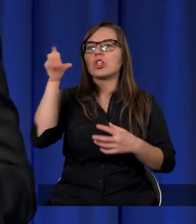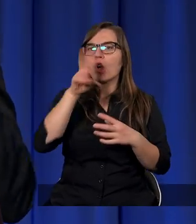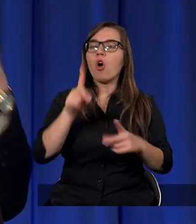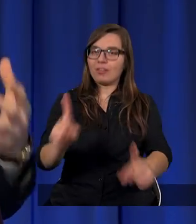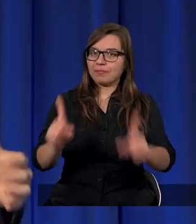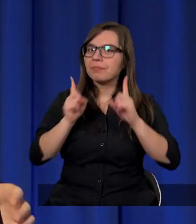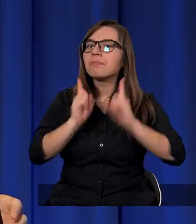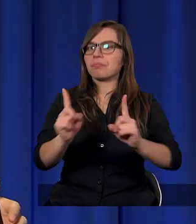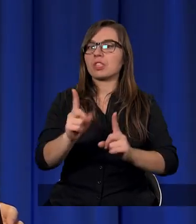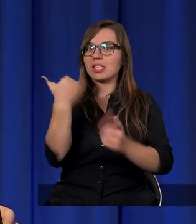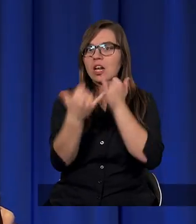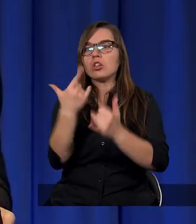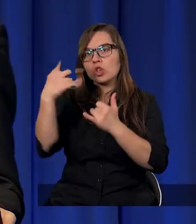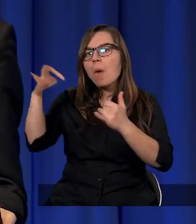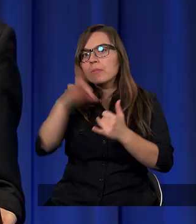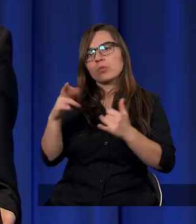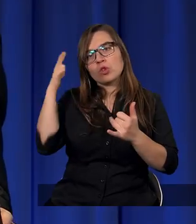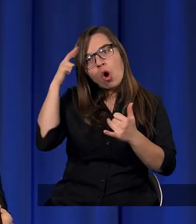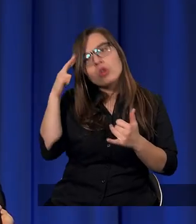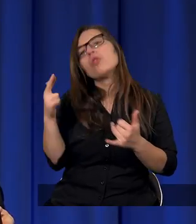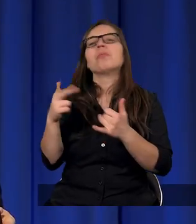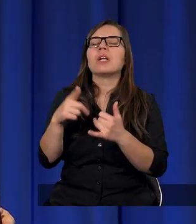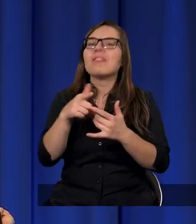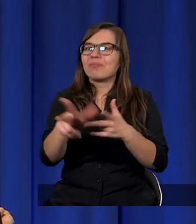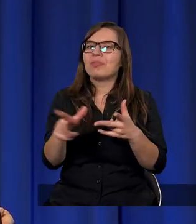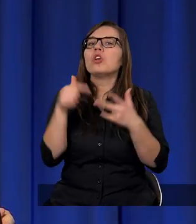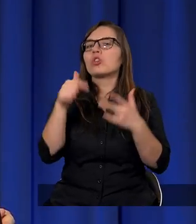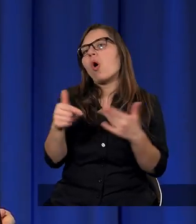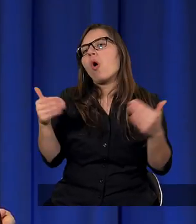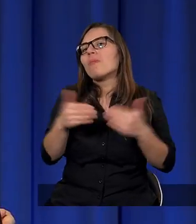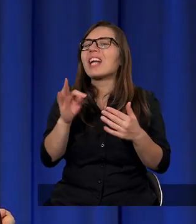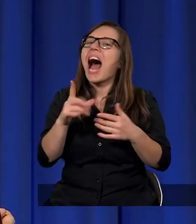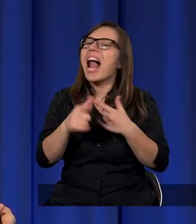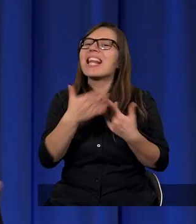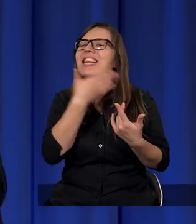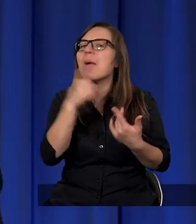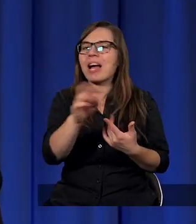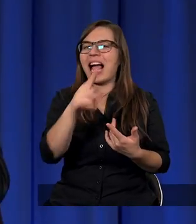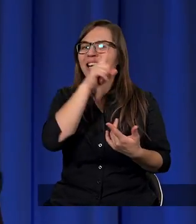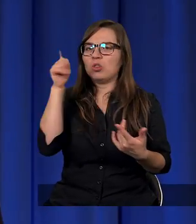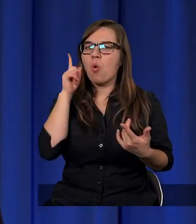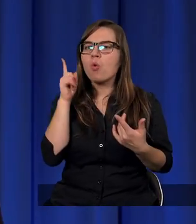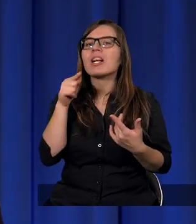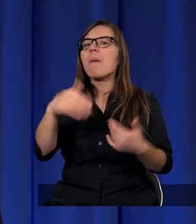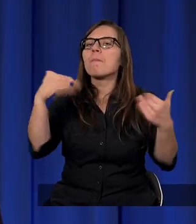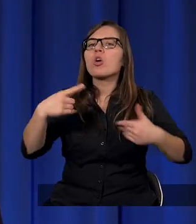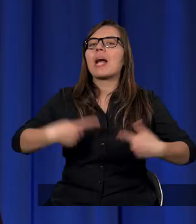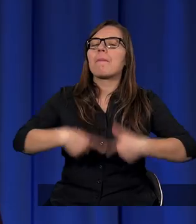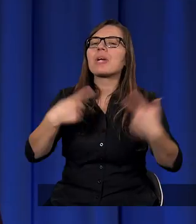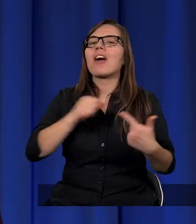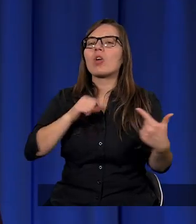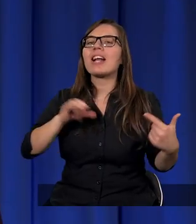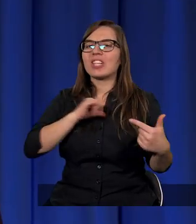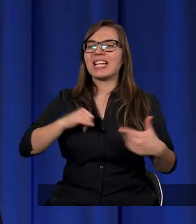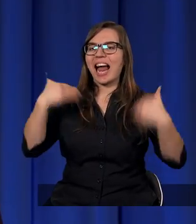dobrze rozumie Pismo Święte, czy wyciąga z niego prawidłowe nauki, można się o tym tylko przekonać, jakby samemu